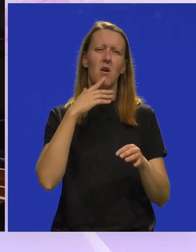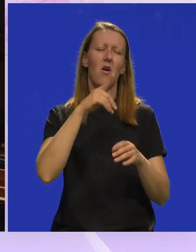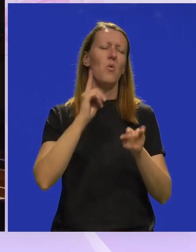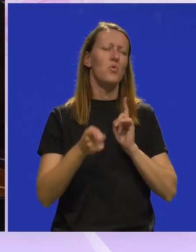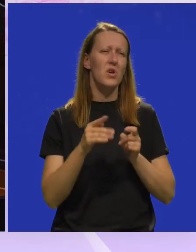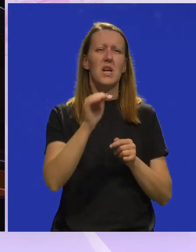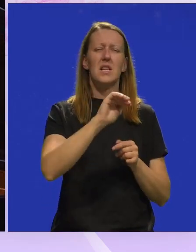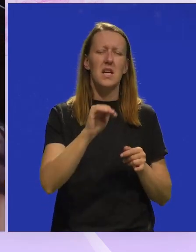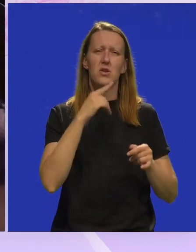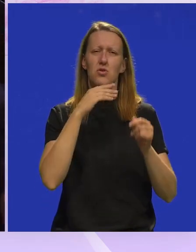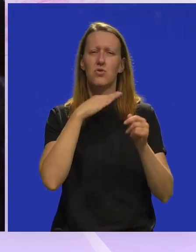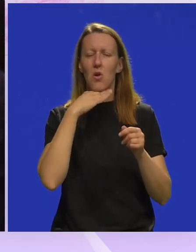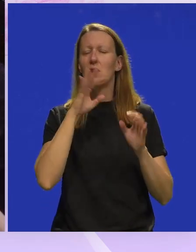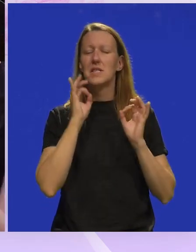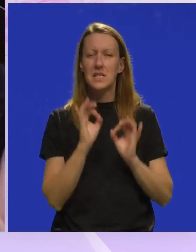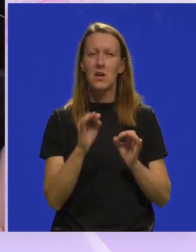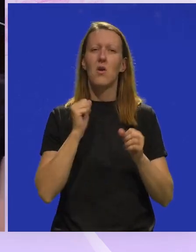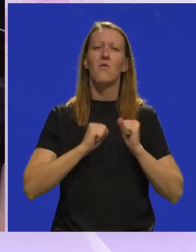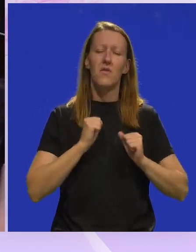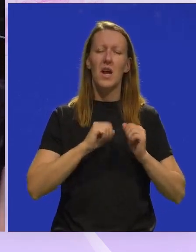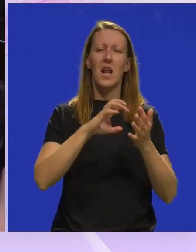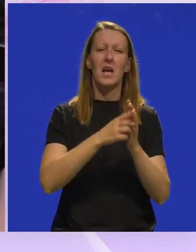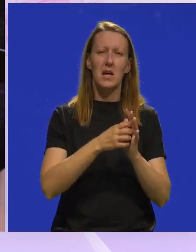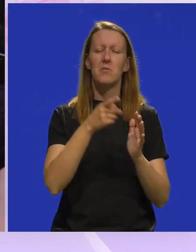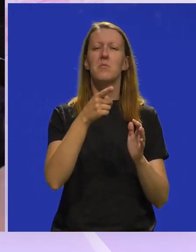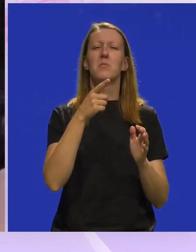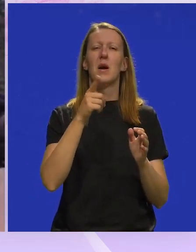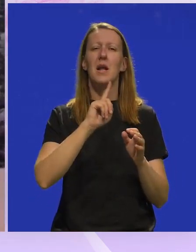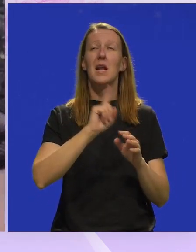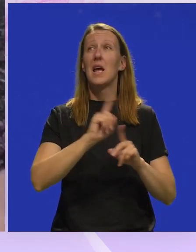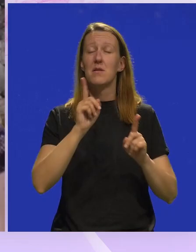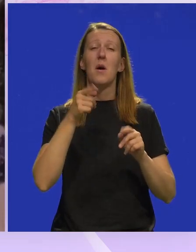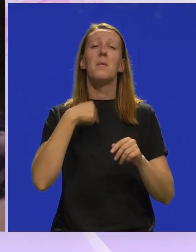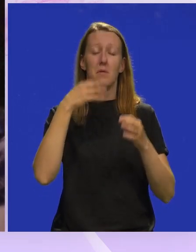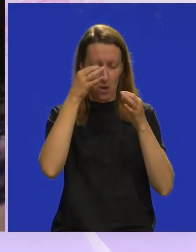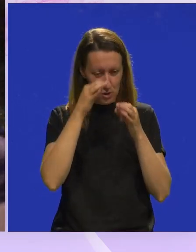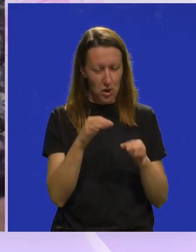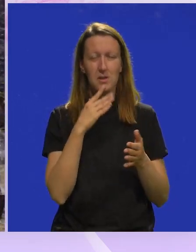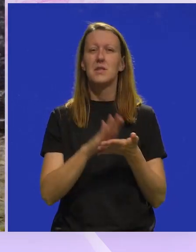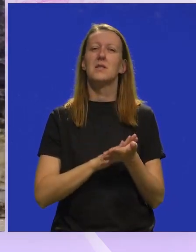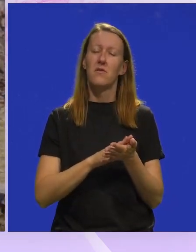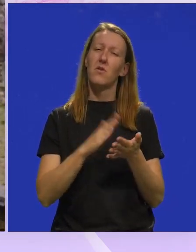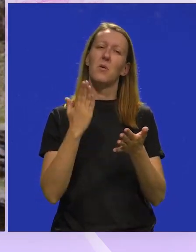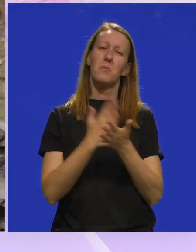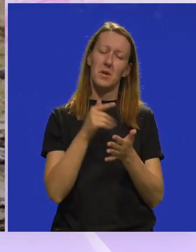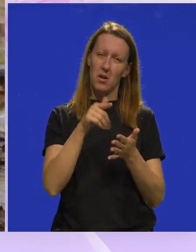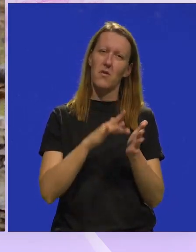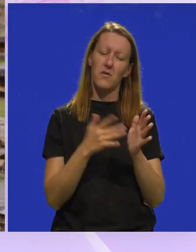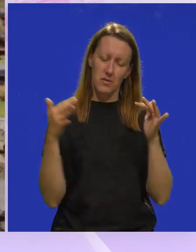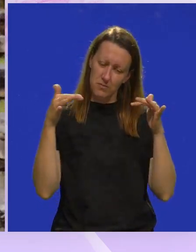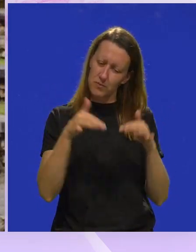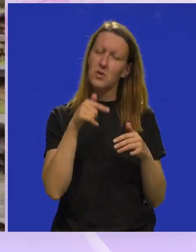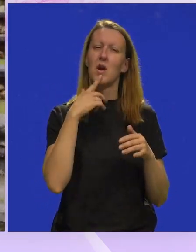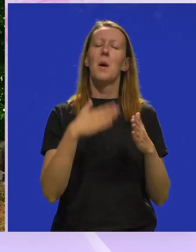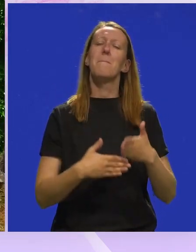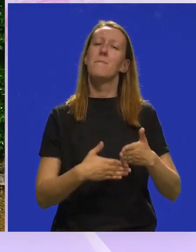učitelje na čelu s tobom. Evo, sigurno, vrijedna ekipa mi, ne da ne smijemo, nego nam je čast i zadovoljstvo biti na manifestacijama